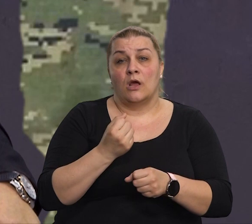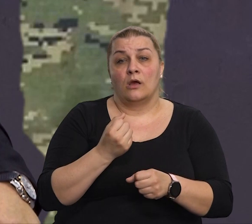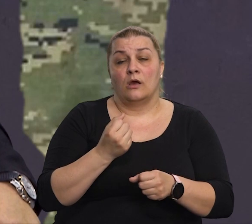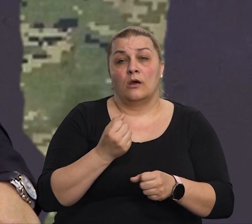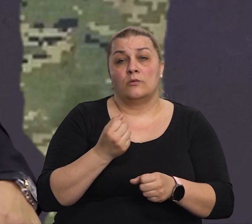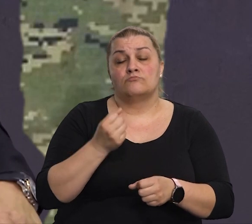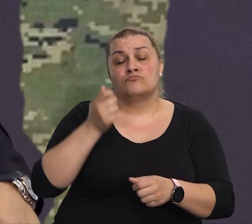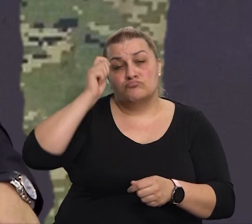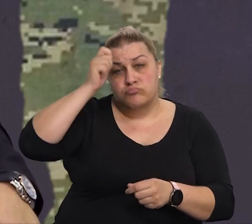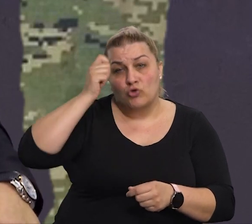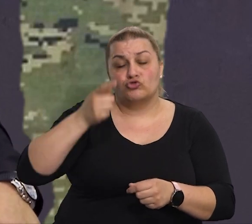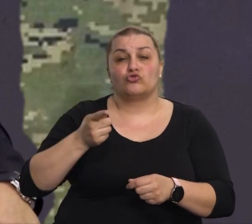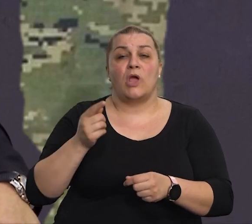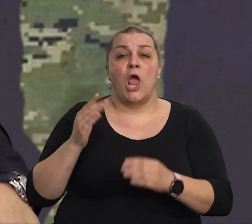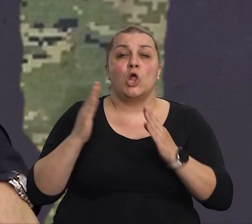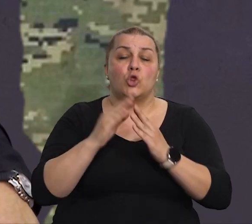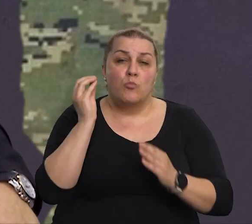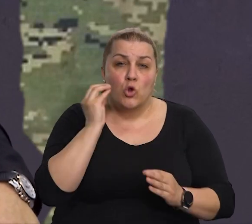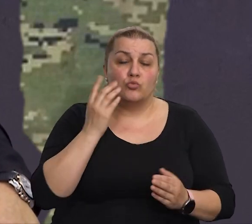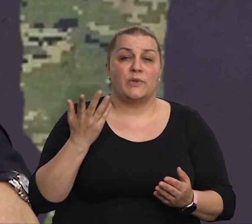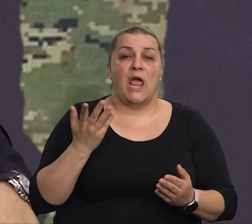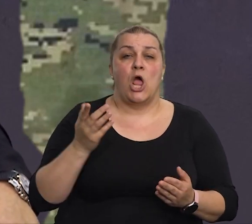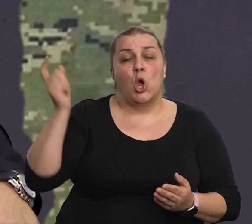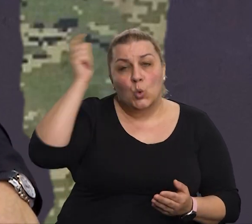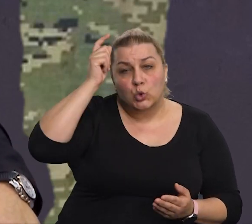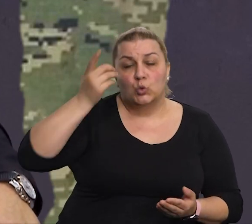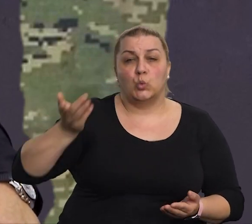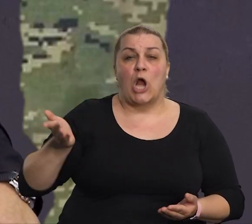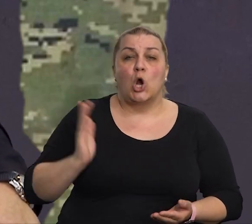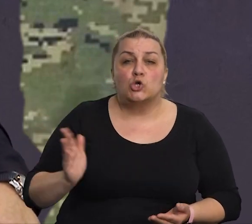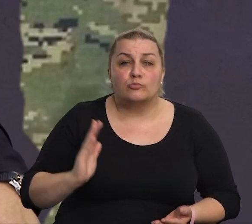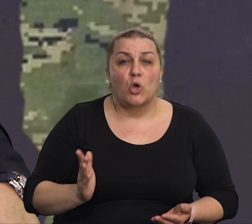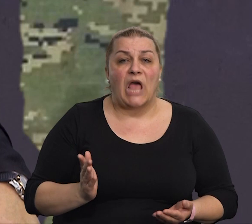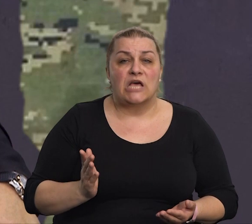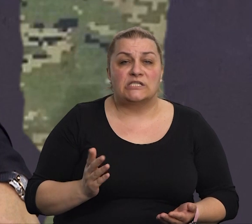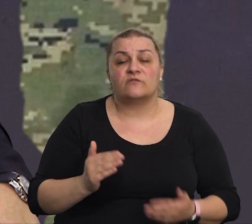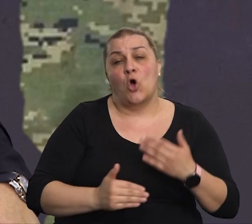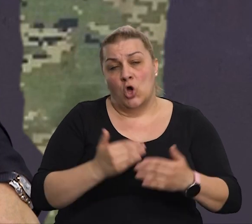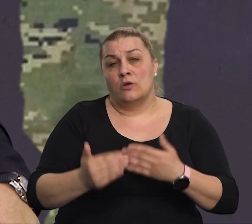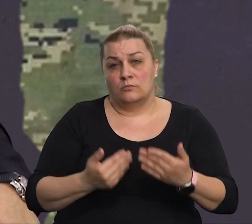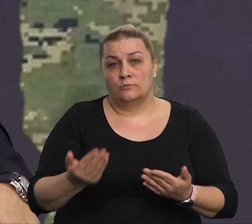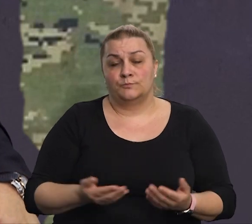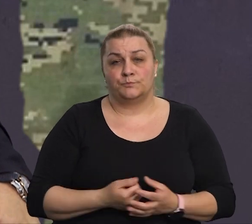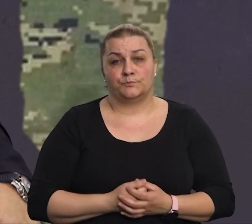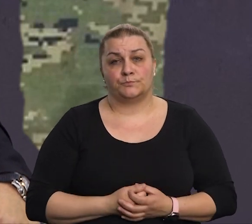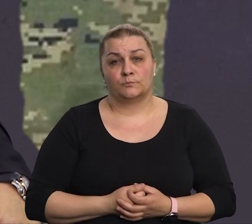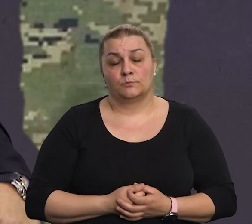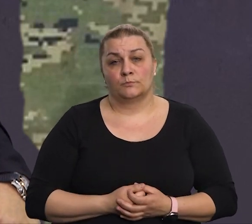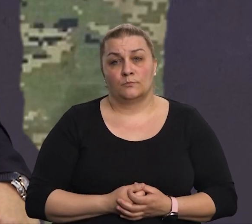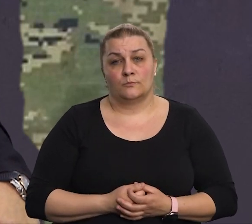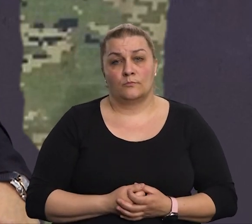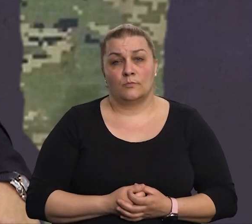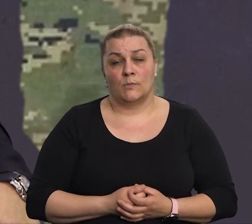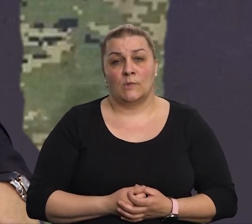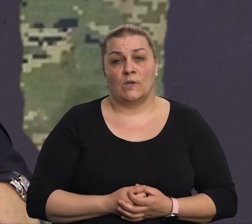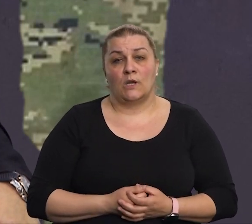domoljublja, kulture, gospodarstva, na taj način, i sami